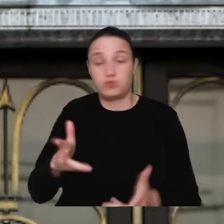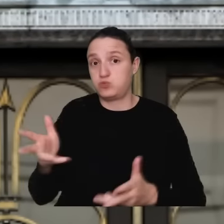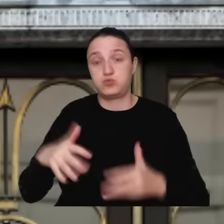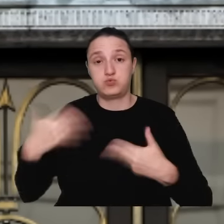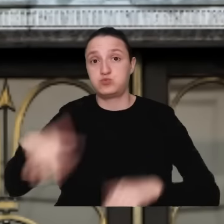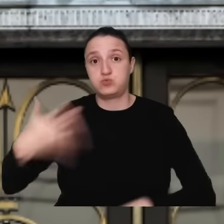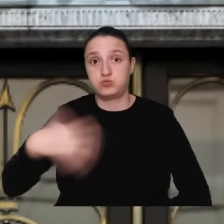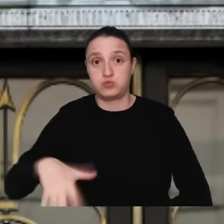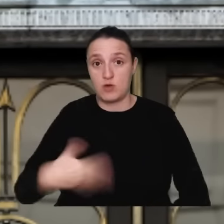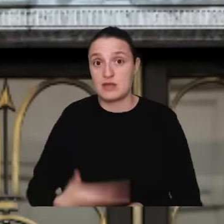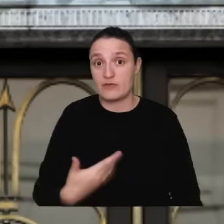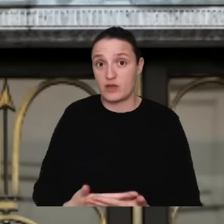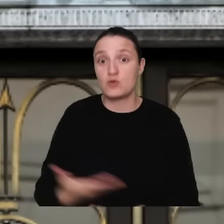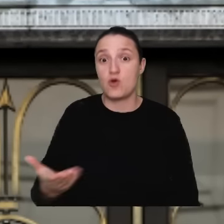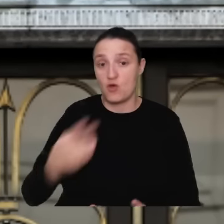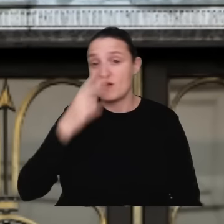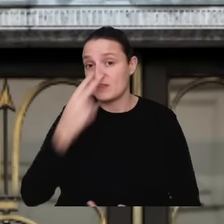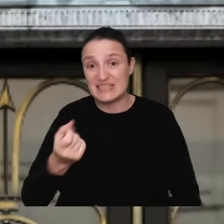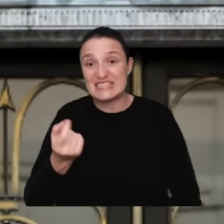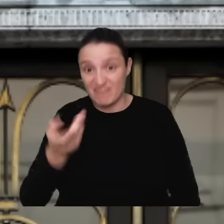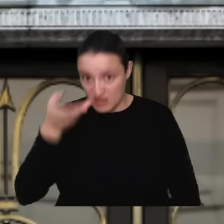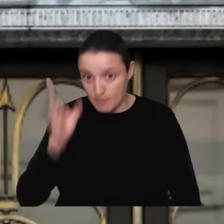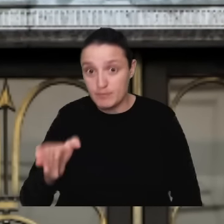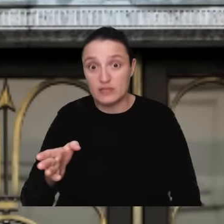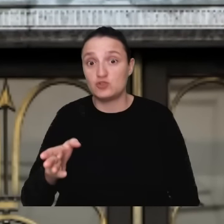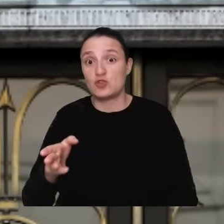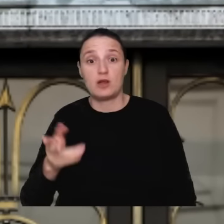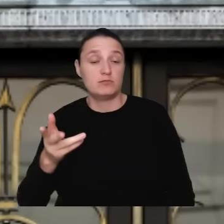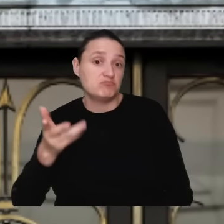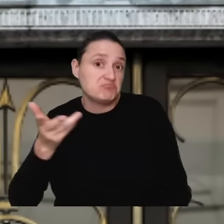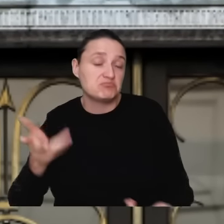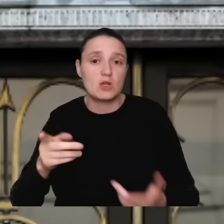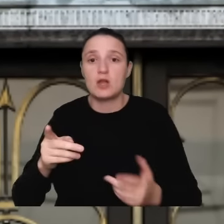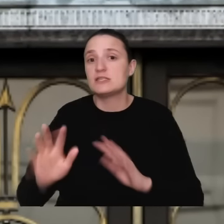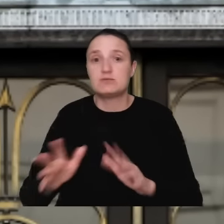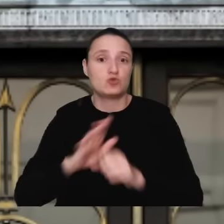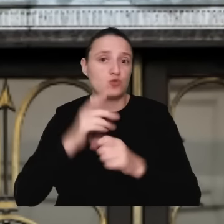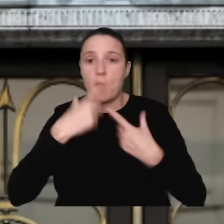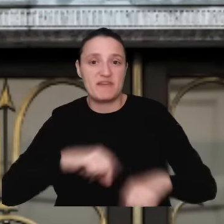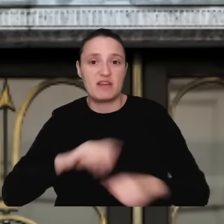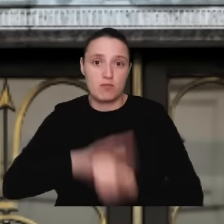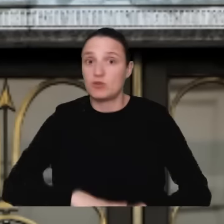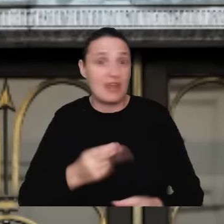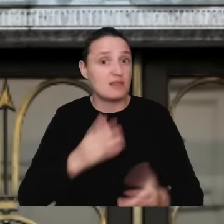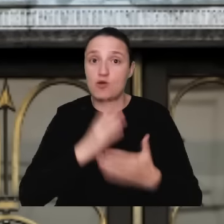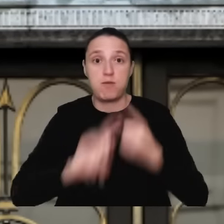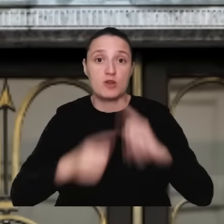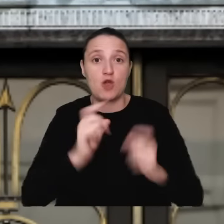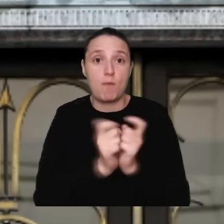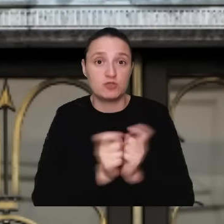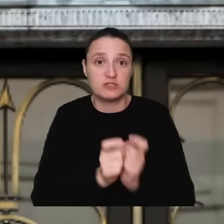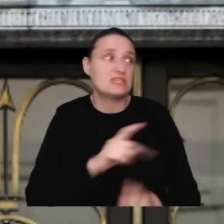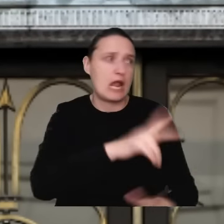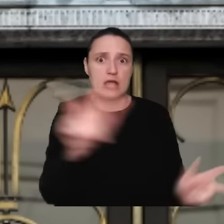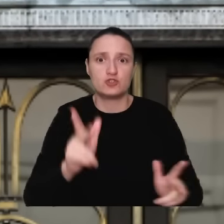rozuchwalona ta władza za chwilkę może rzeczywiście sięgać do instrumentów, które będą represjonować już nie tylko polityków opozycji, ale po prostu wszystkich